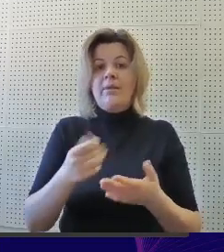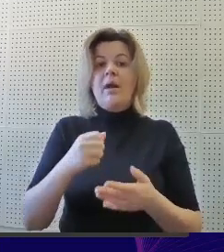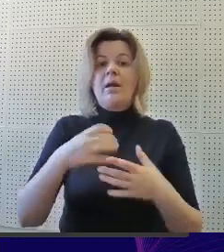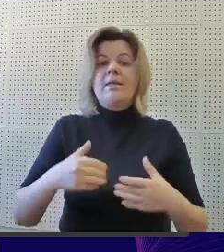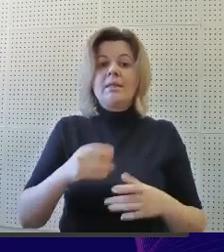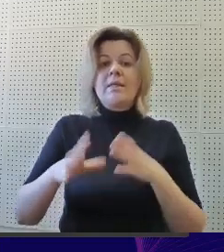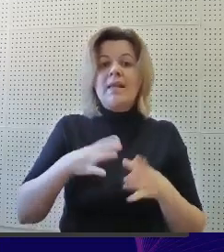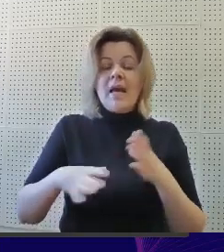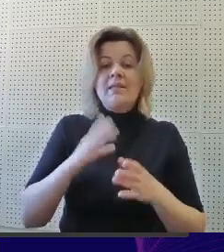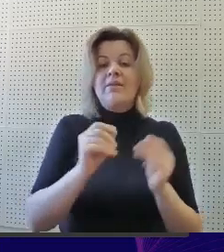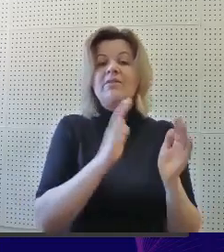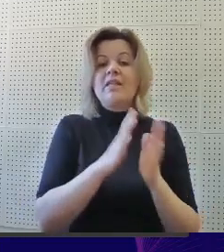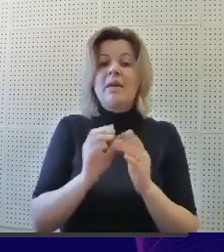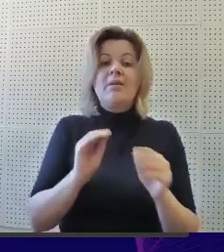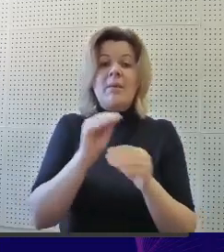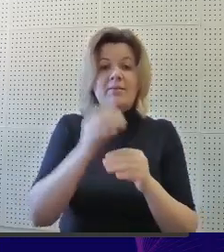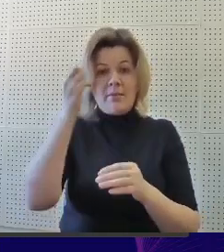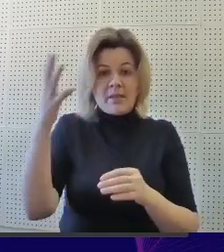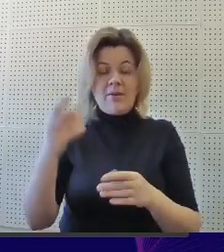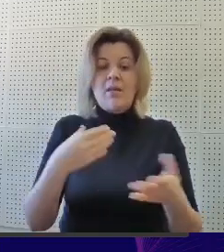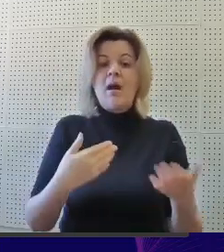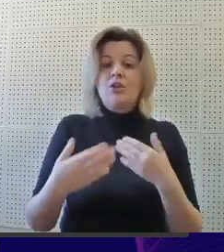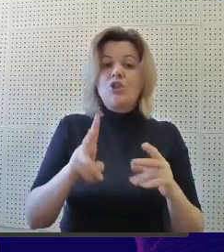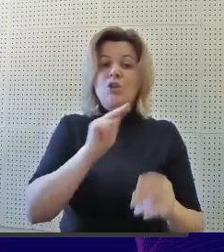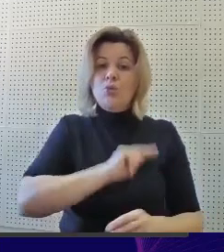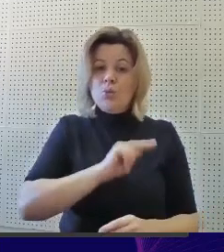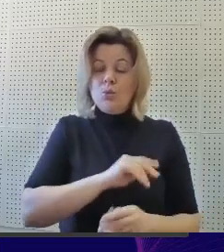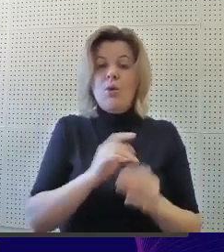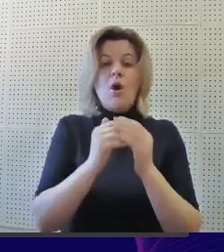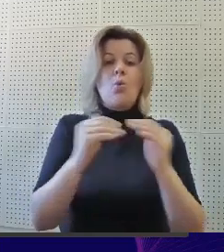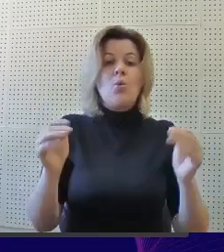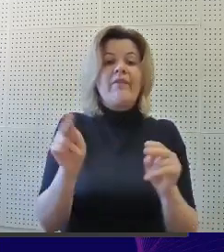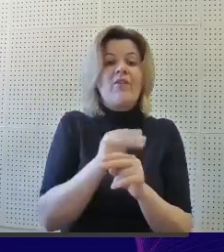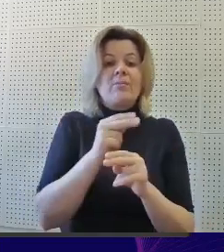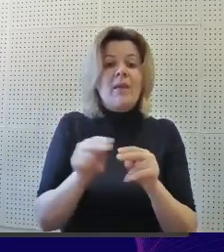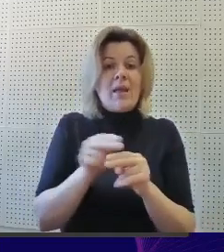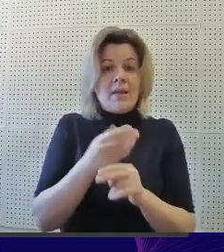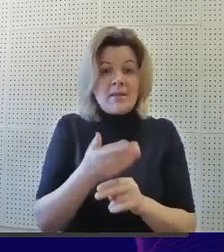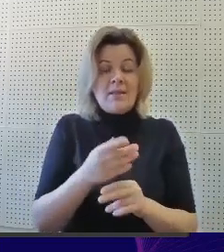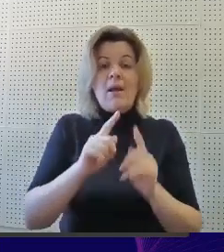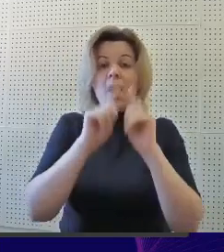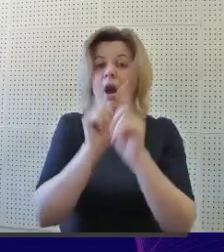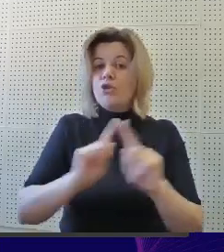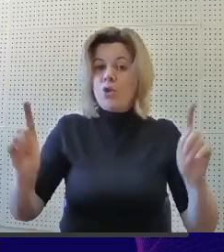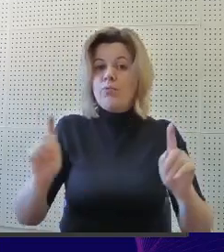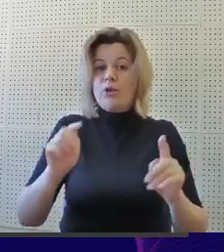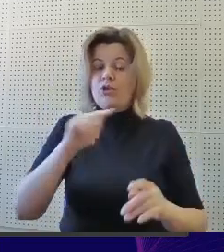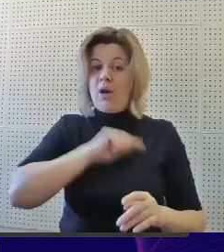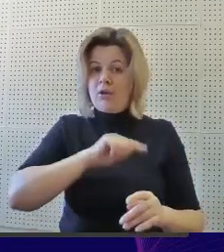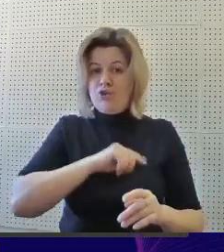занятия в системе дополнительного образования, отношение к труду, уровень воспитанности, особые черты